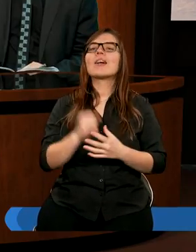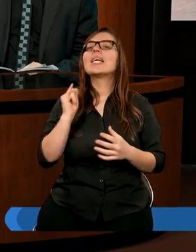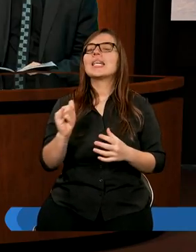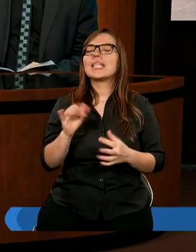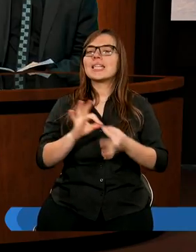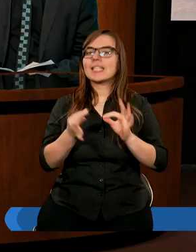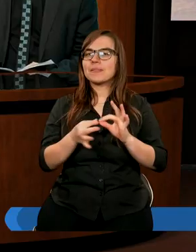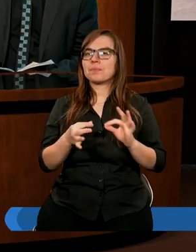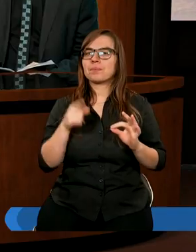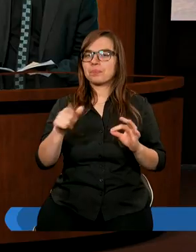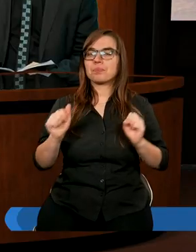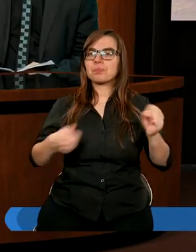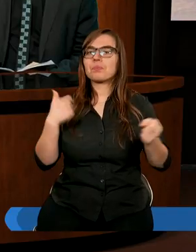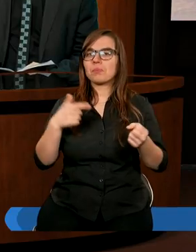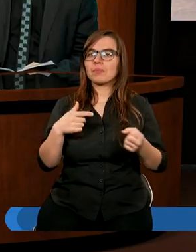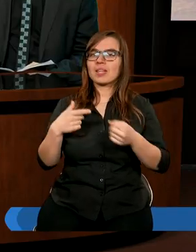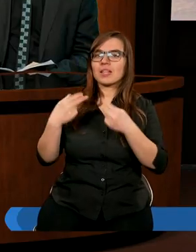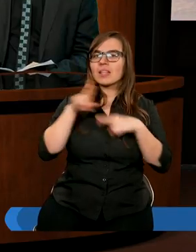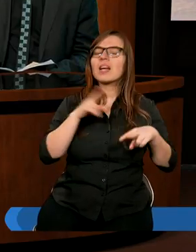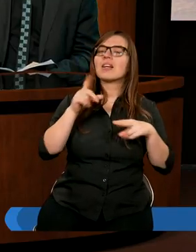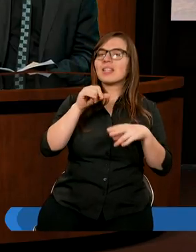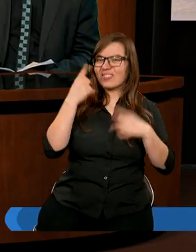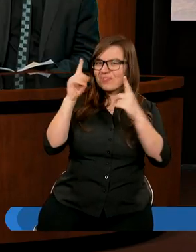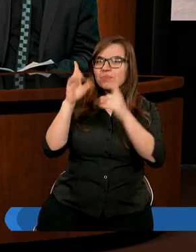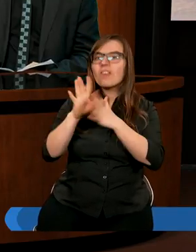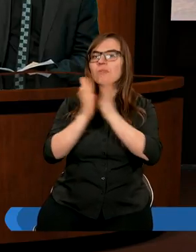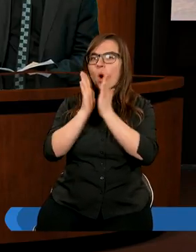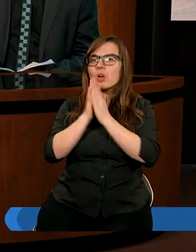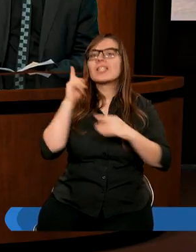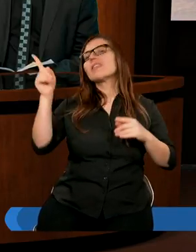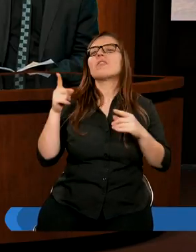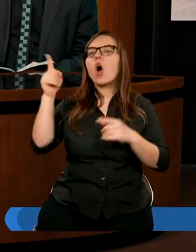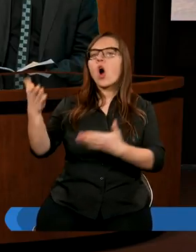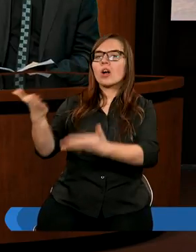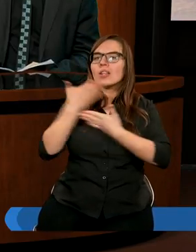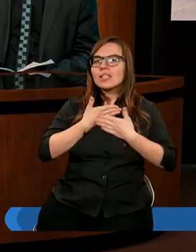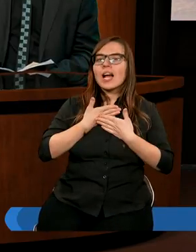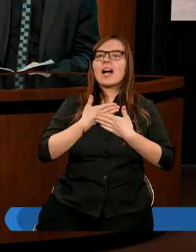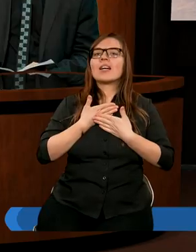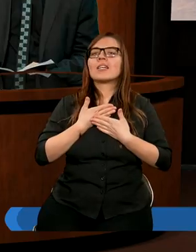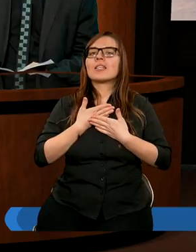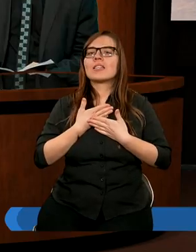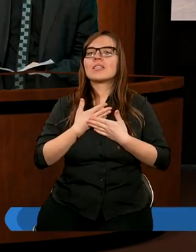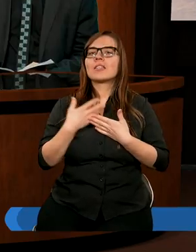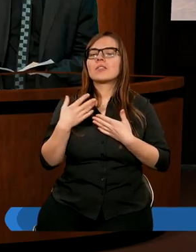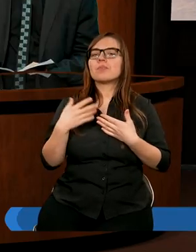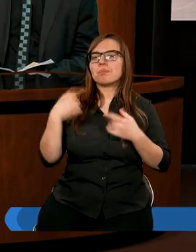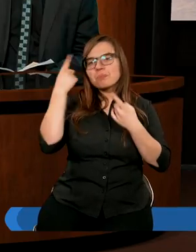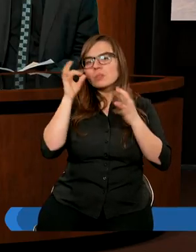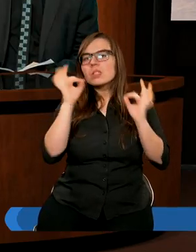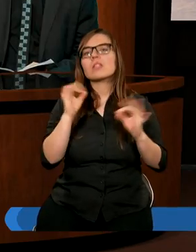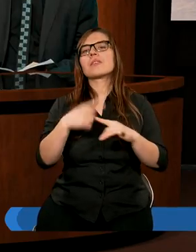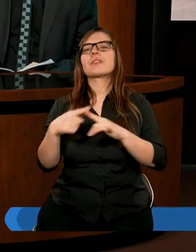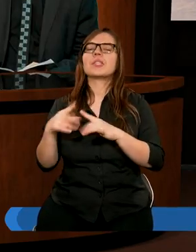gdy do Niego zwracamy się w modlitwie. On daje nam pewne myśli,